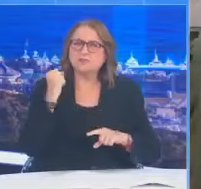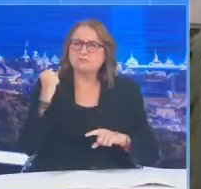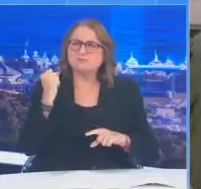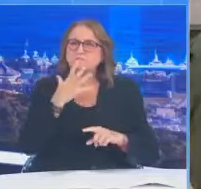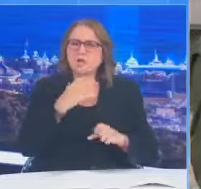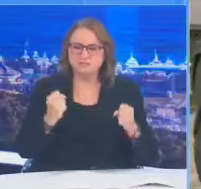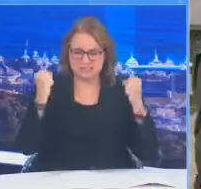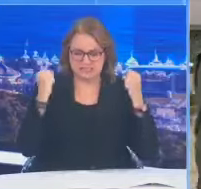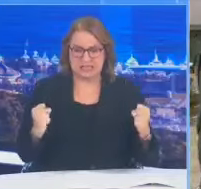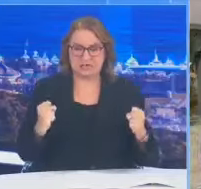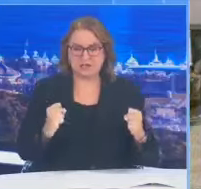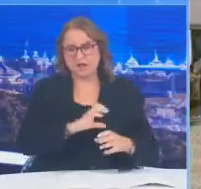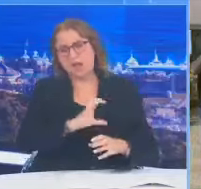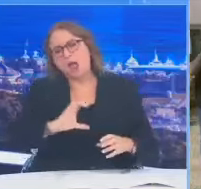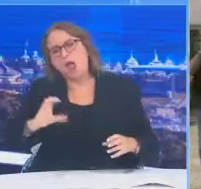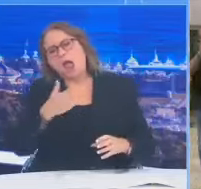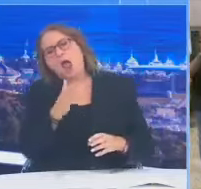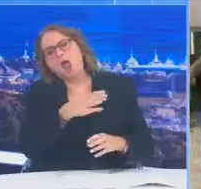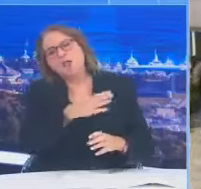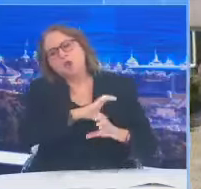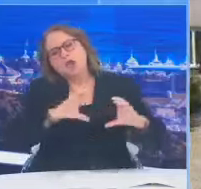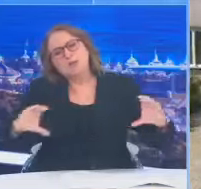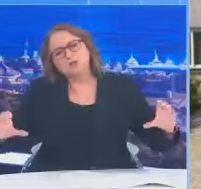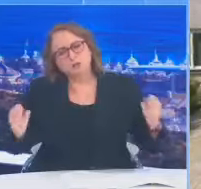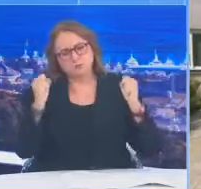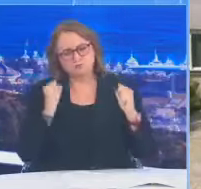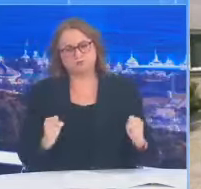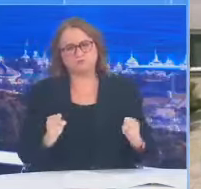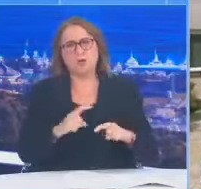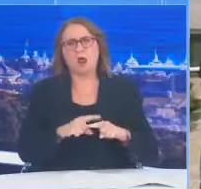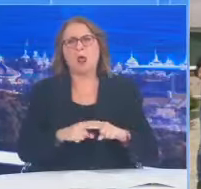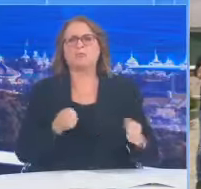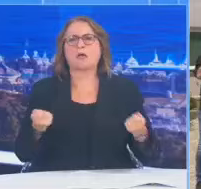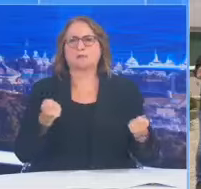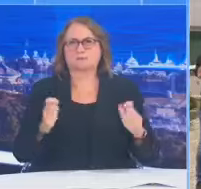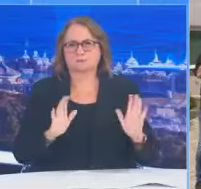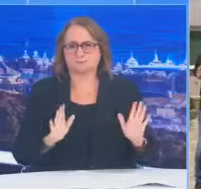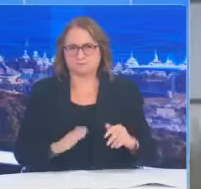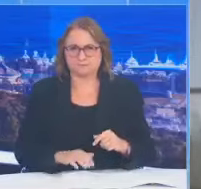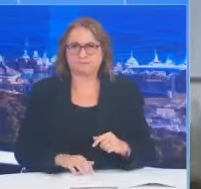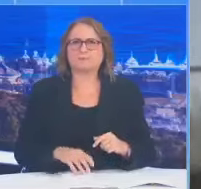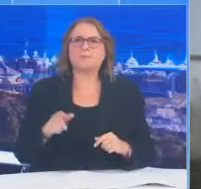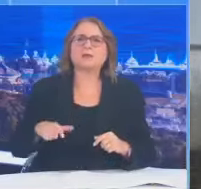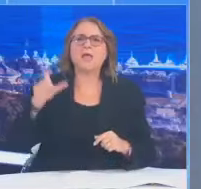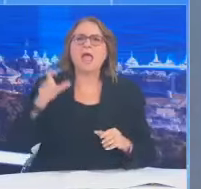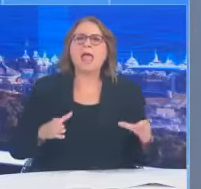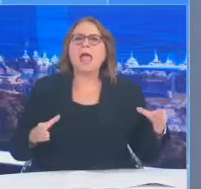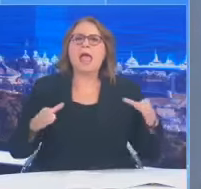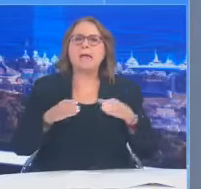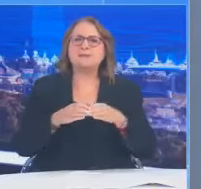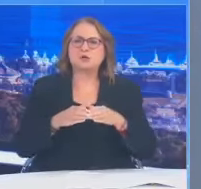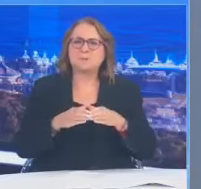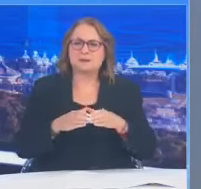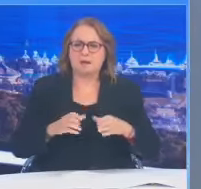περιοχή της Ανατολικής Μεσογείου, τόνισε ως στρατηγός Κωνσταντίνος Φλώρος. Να ακυρωθεί η Ελληνοαμερικανική Συμφωνία για τις Βάσεις είναι το